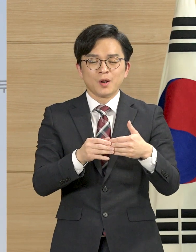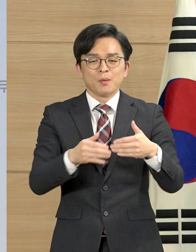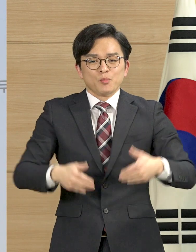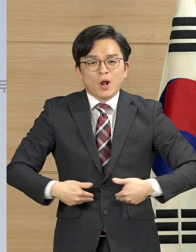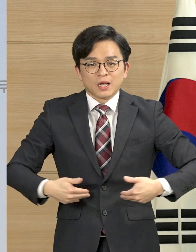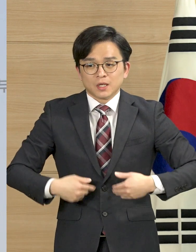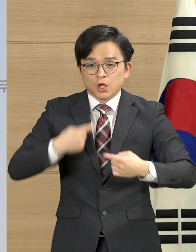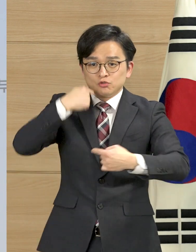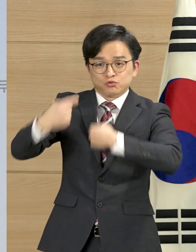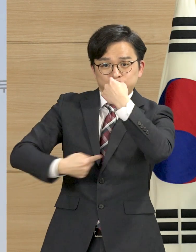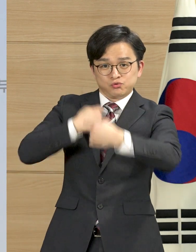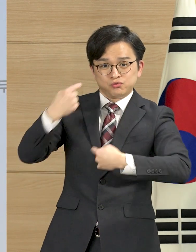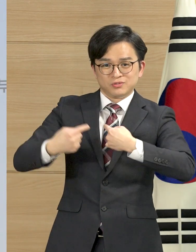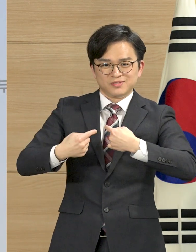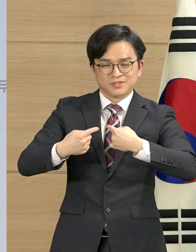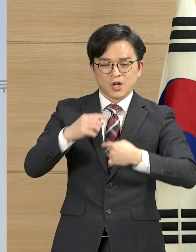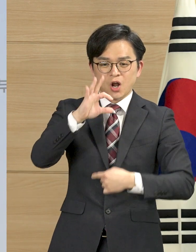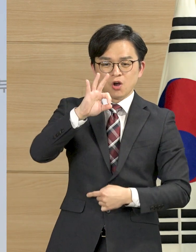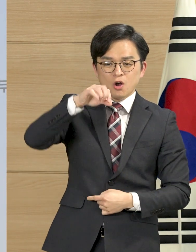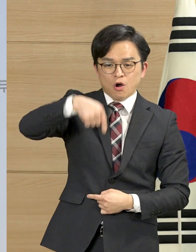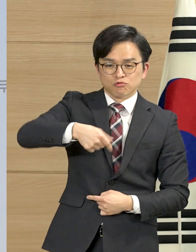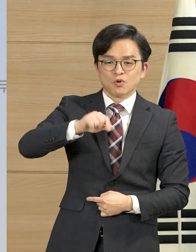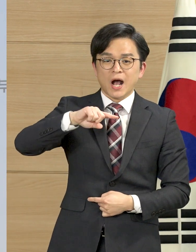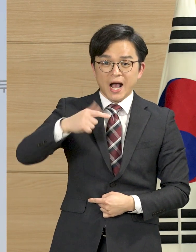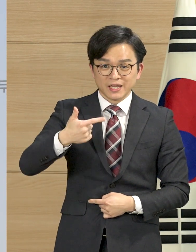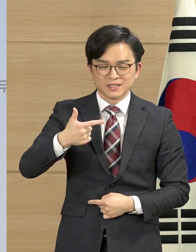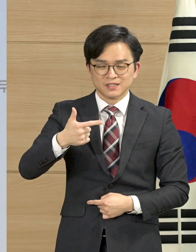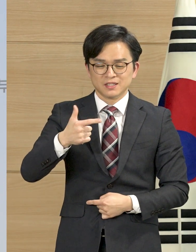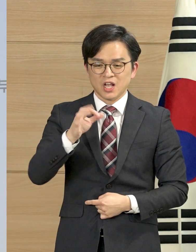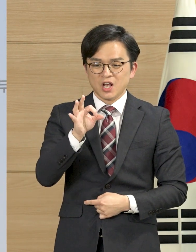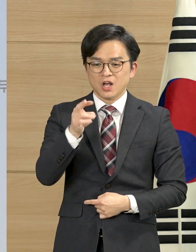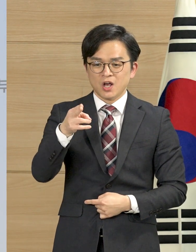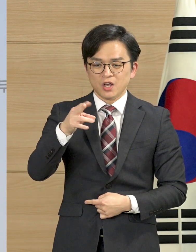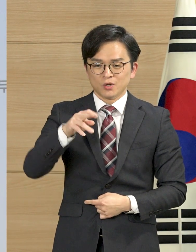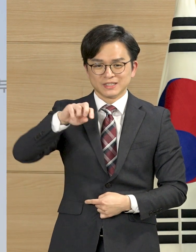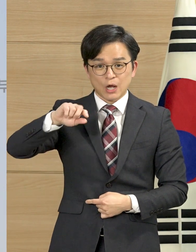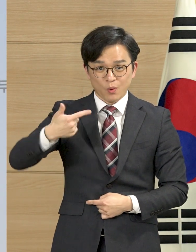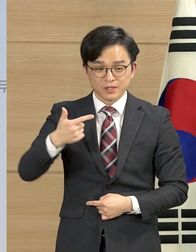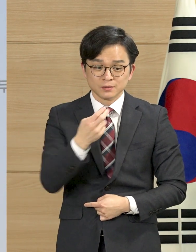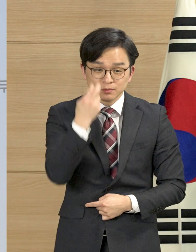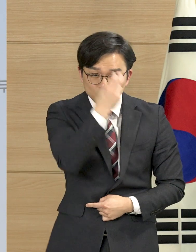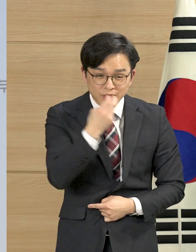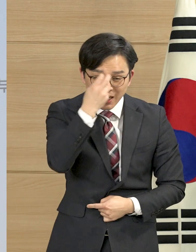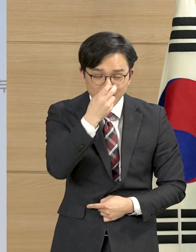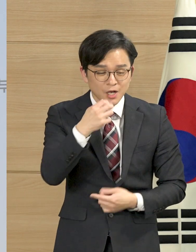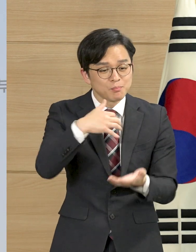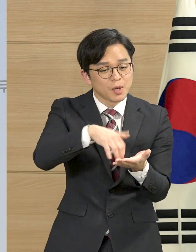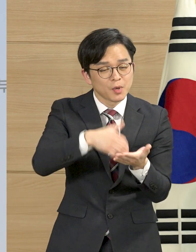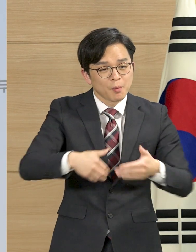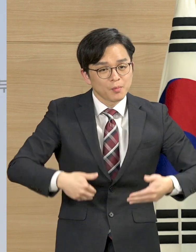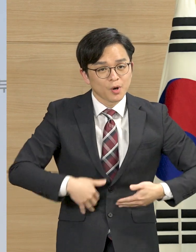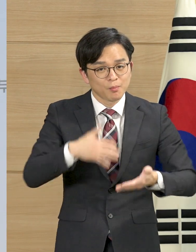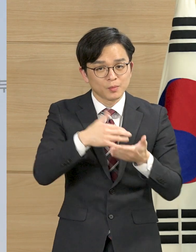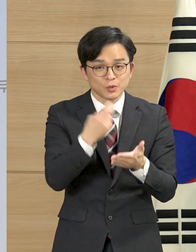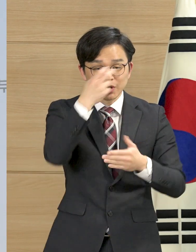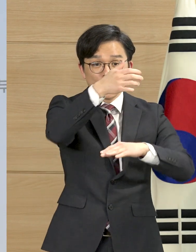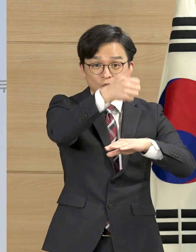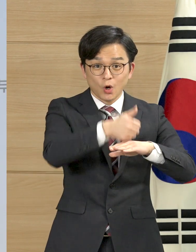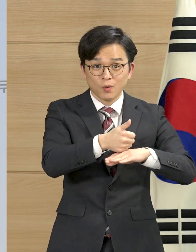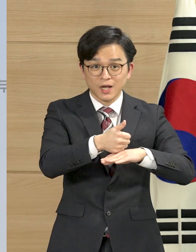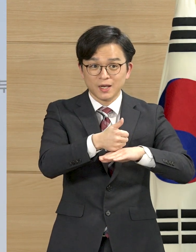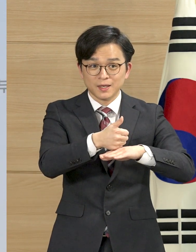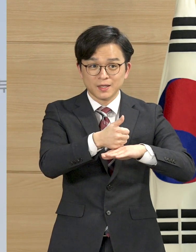제기되었고 주 우한 총영사관이 예비수요 조사를 진행하여 그 결과에 따라 한 편의